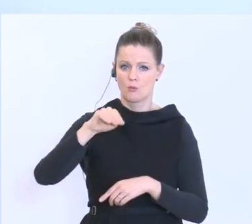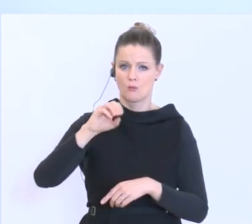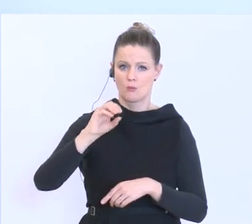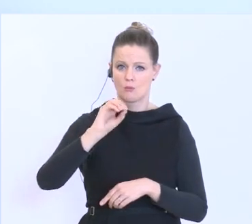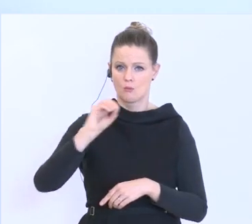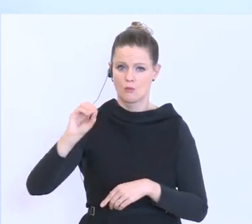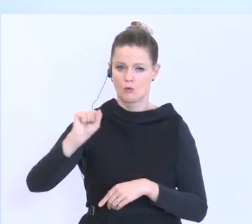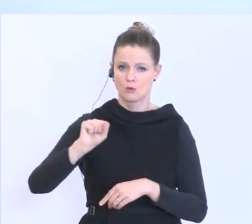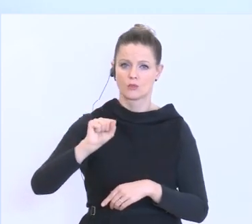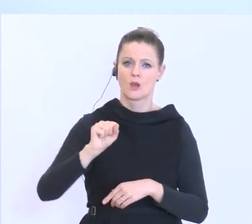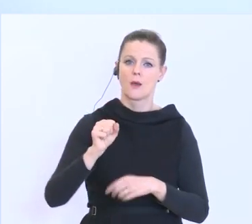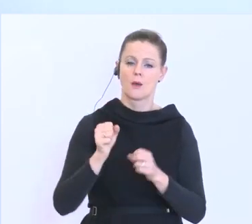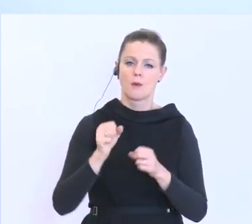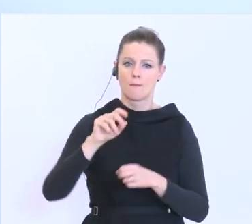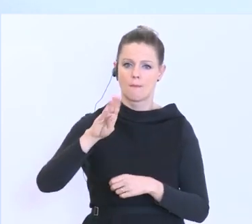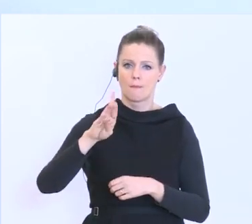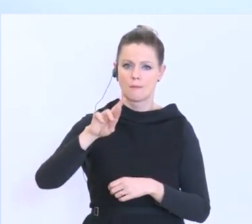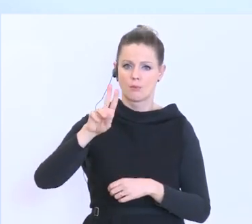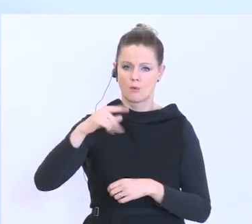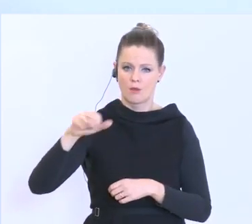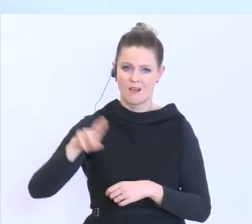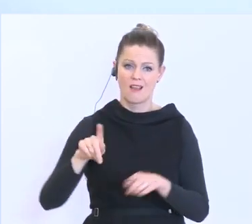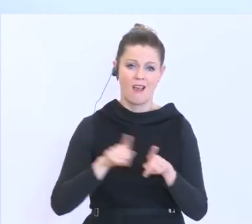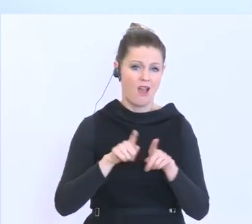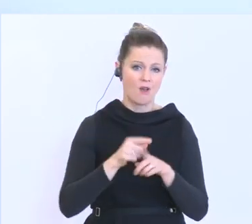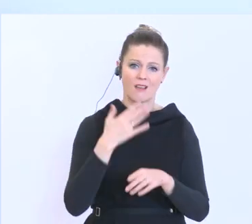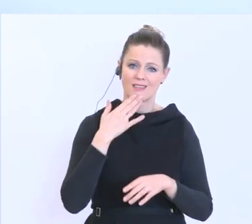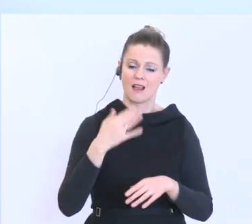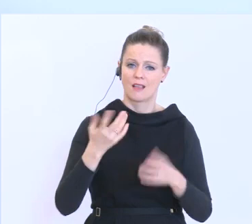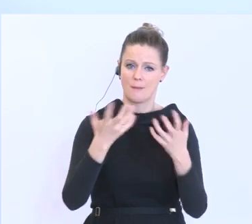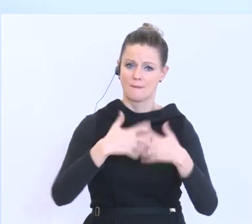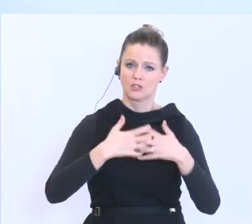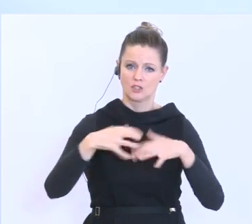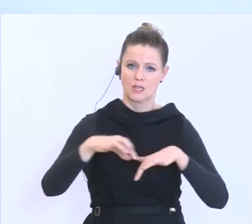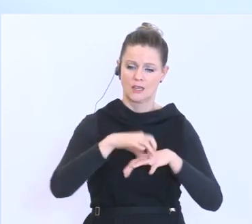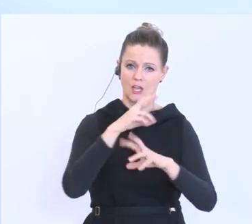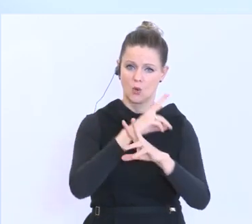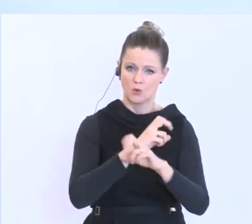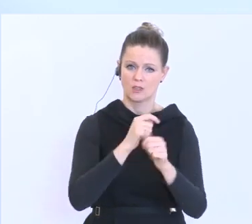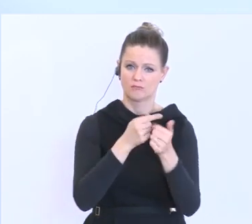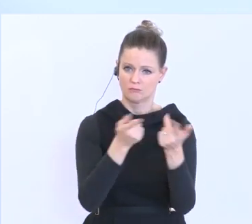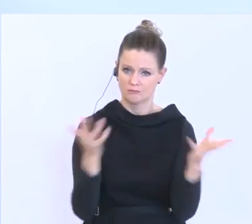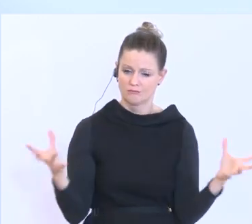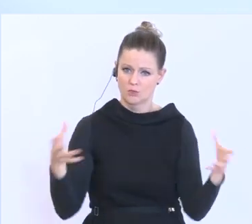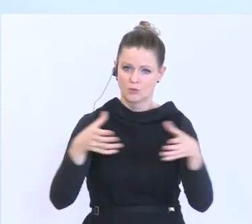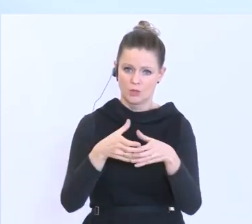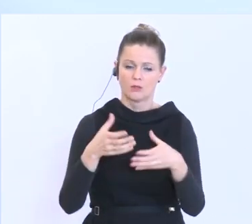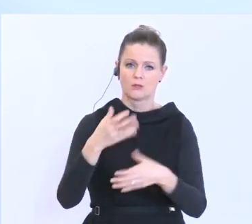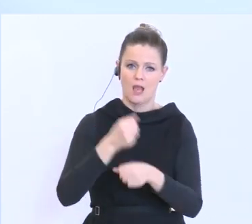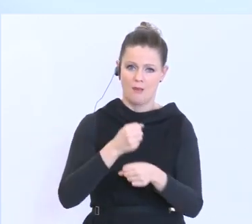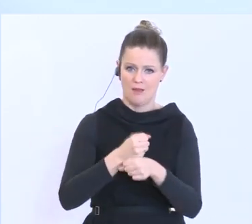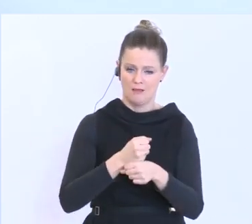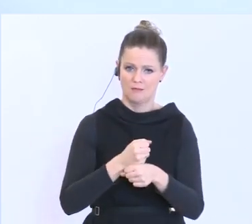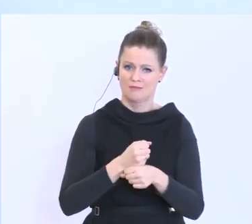auch der Maschinenring Österreich. Vielen herzlichen Dank an alle Beteiligten, die so schnell und rasch und unbürokratisch hier